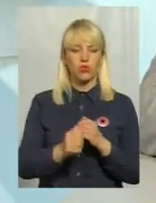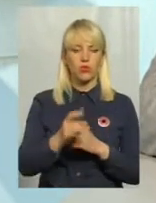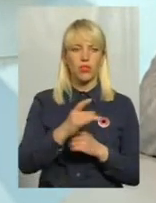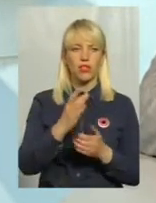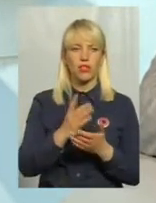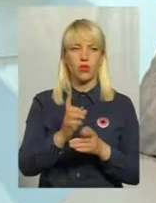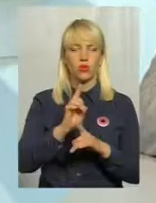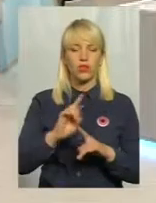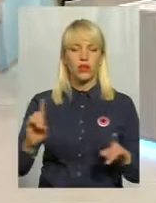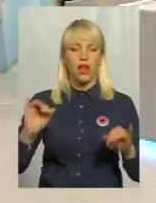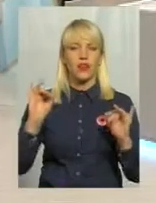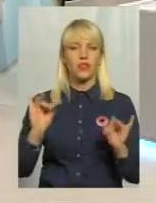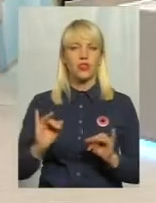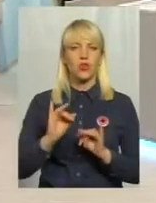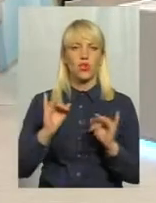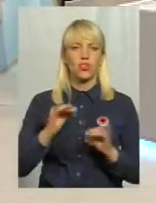історичні пам'ятки.